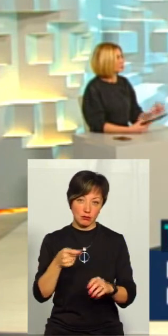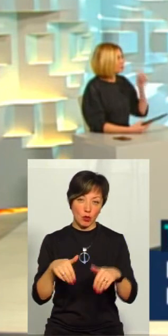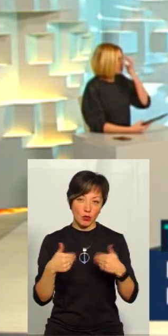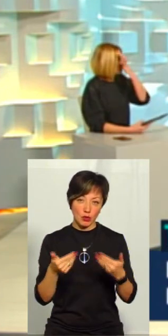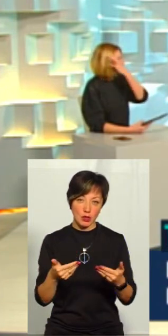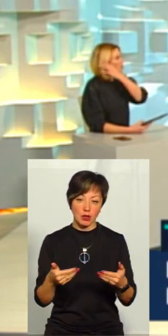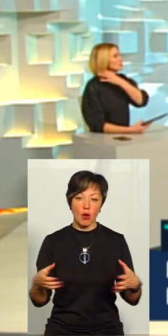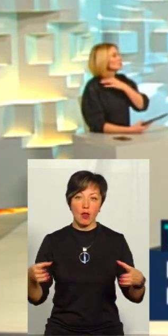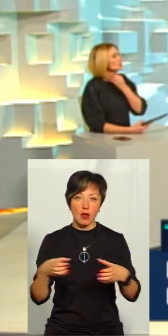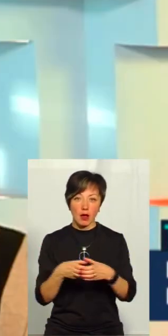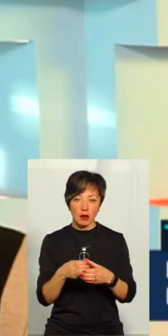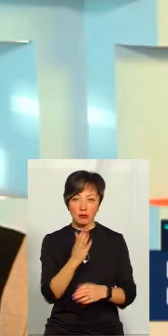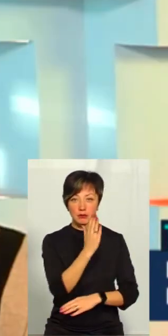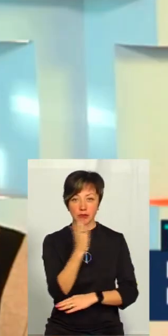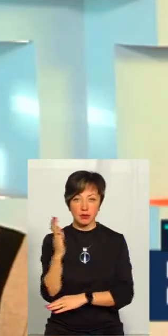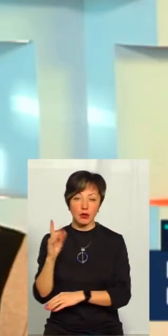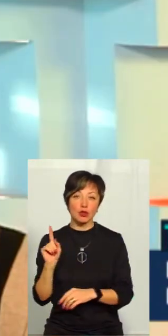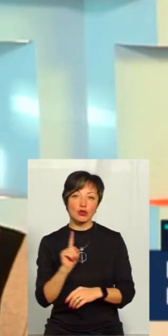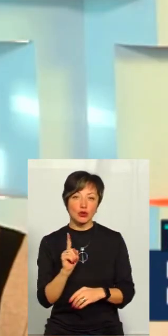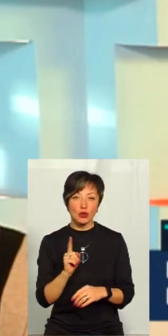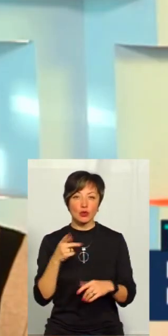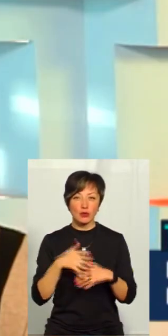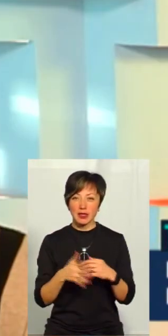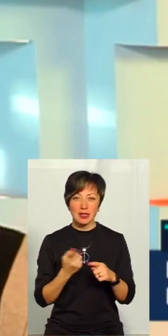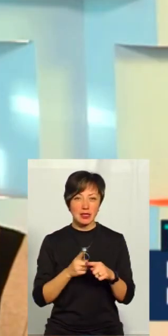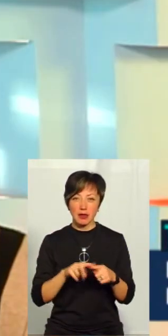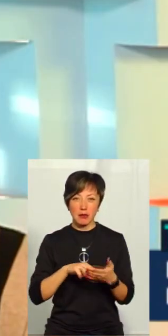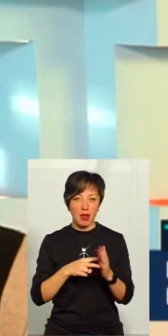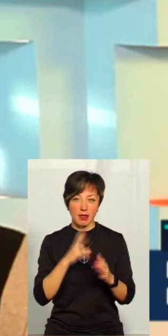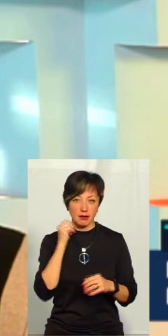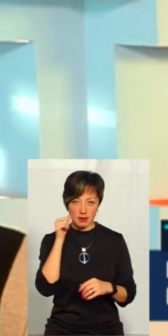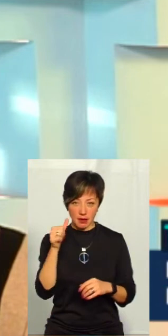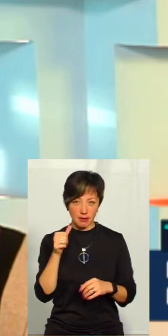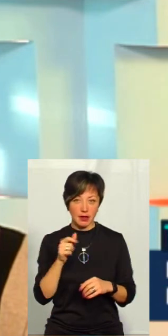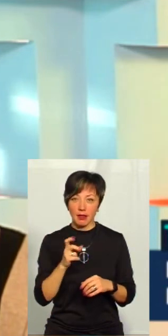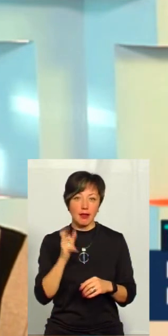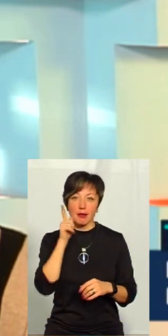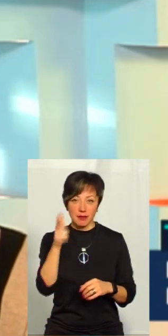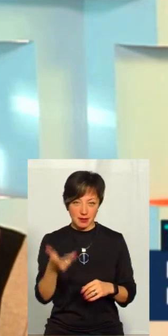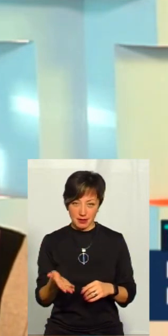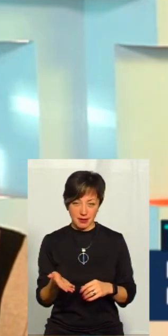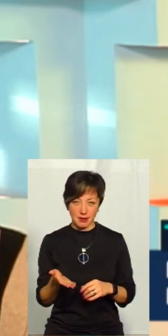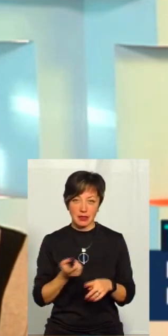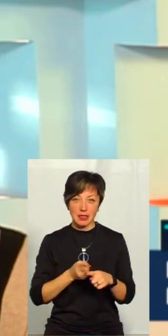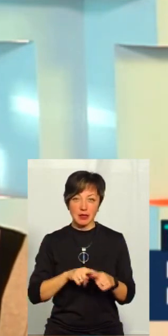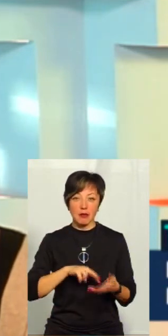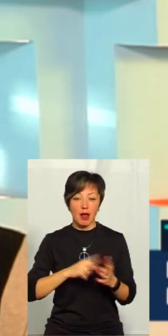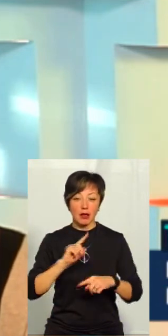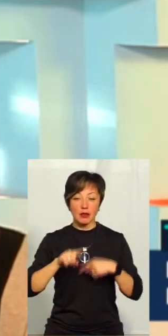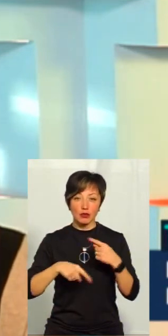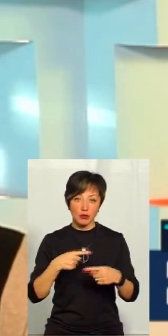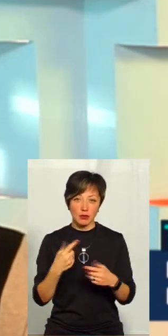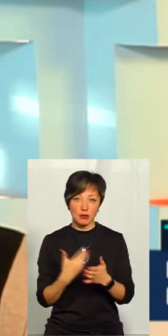колегіально. Депутати проголосували саме тому, що, зумійте, це не план на завтра. Це даже не план на післязавтра. Це план на